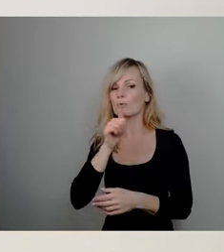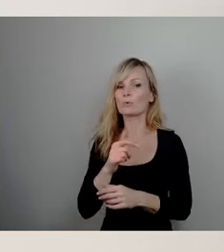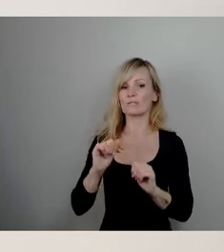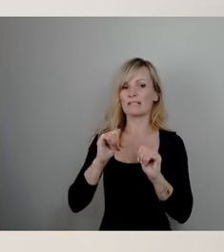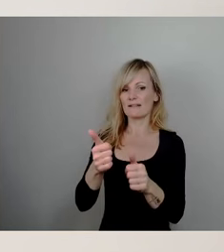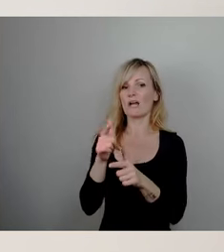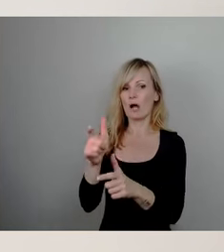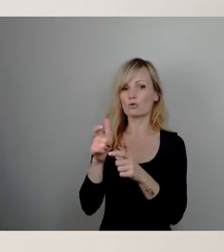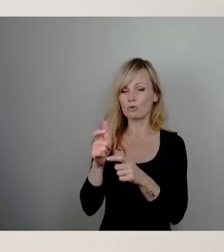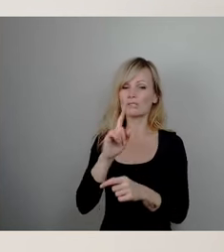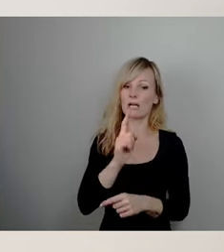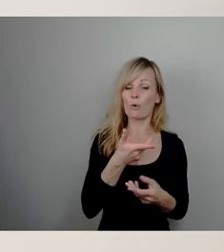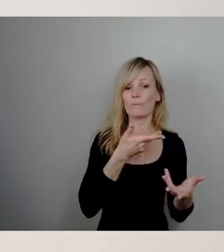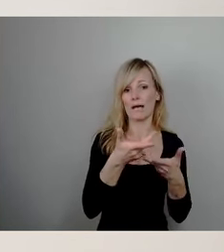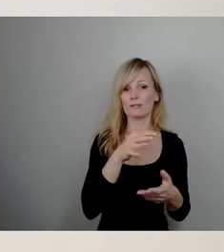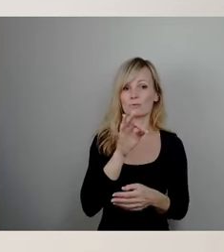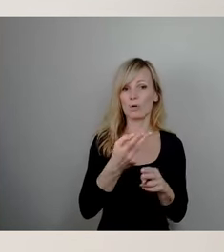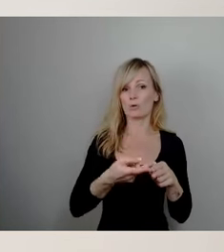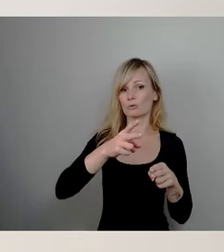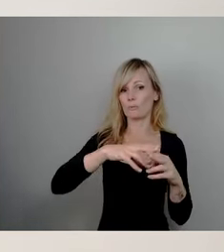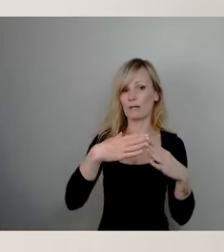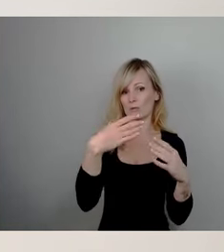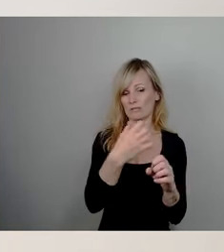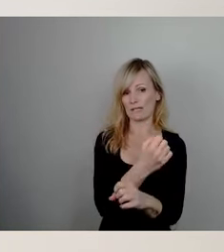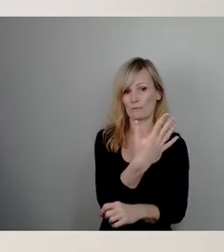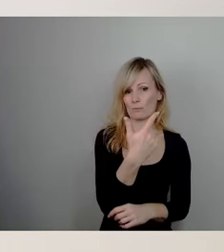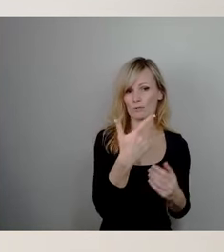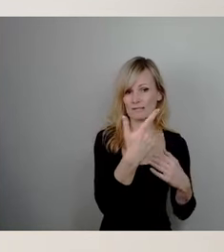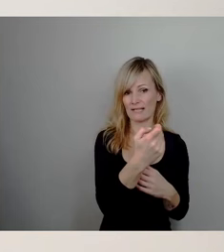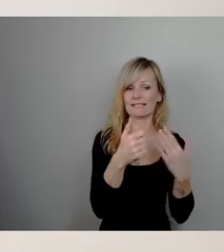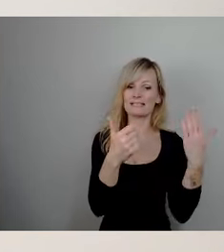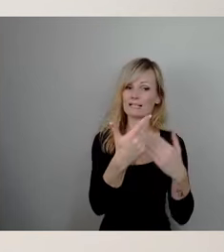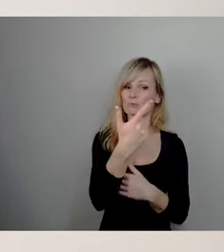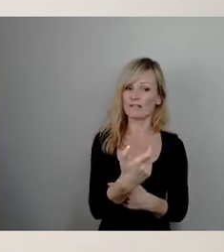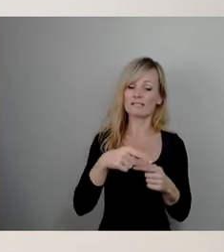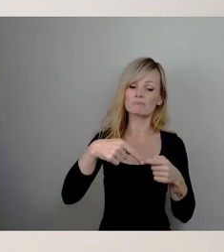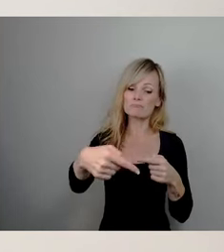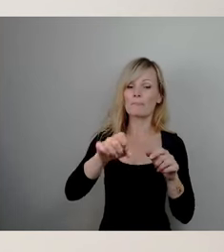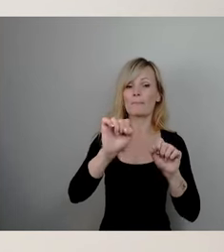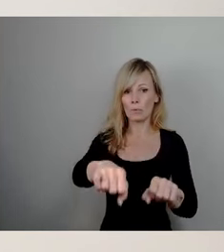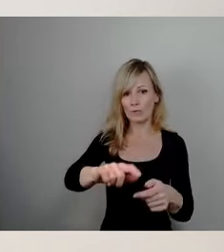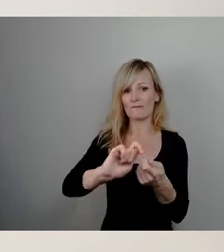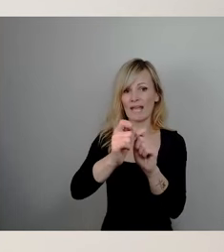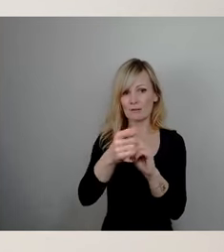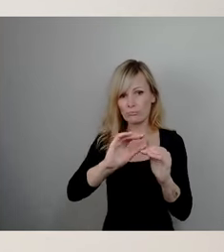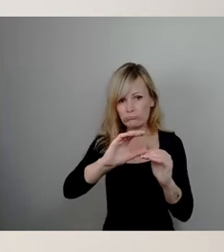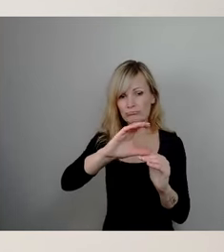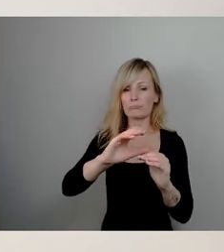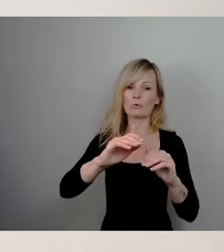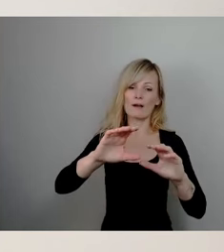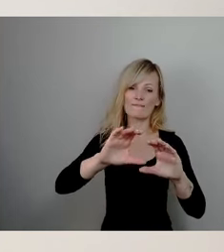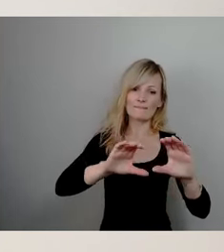in den Beratungen zum Doppelhaushalt 25, 26 noch Veränderungen vorgenommen werden können oder Verschiebungen, was